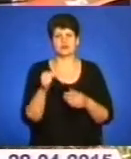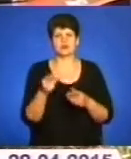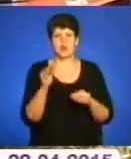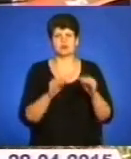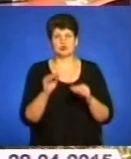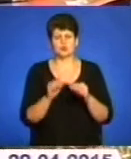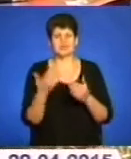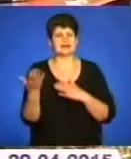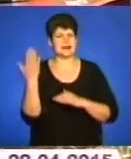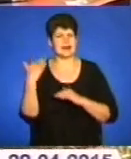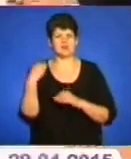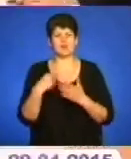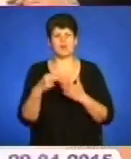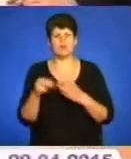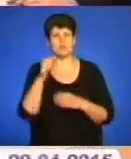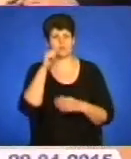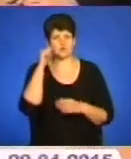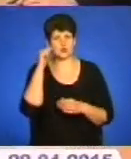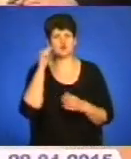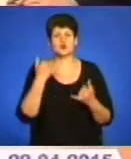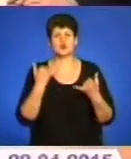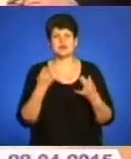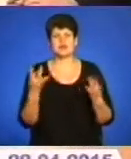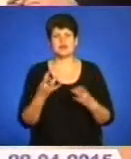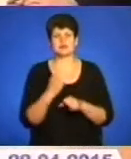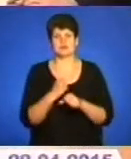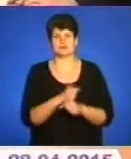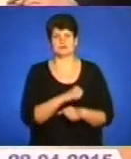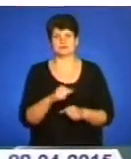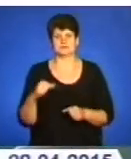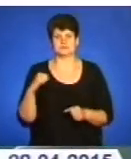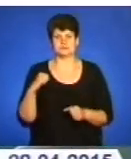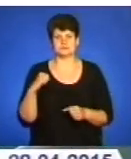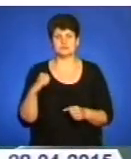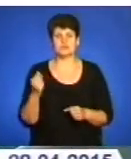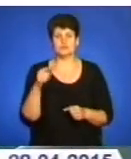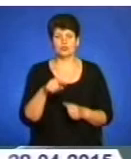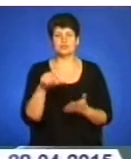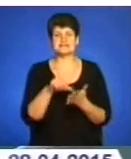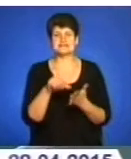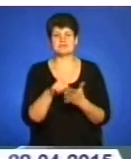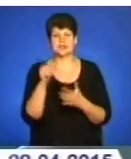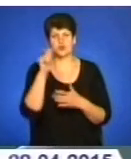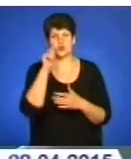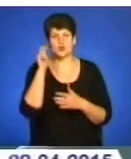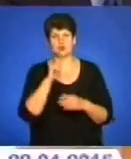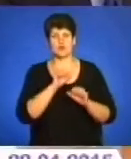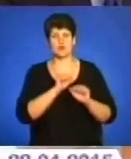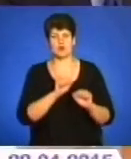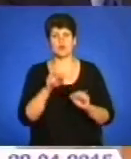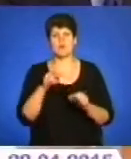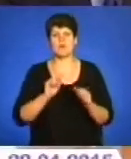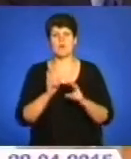техніки, які раніше купували у Росії, сьогодні треба виготовляти самотужки. Тому представники «Укроборонпрому»